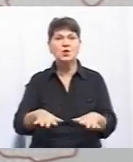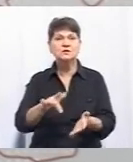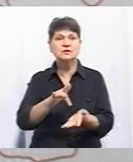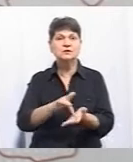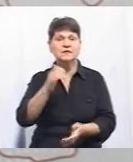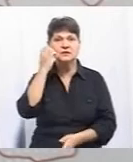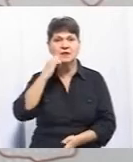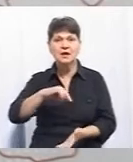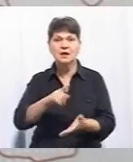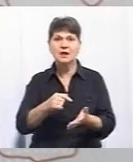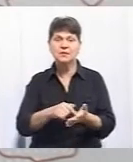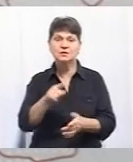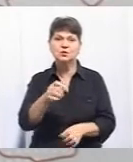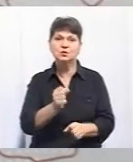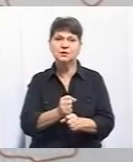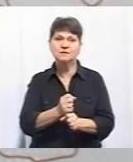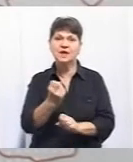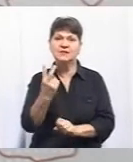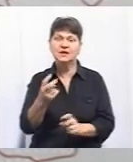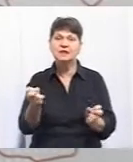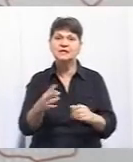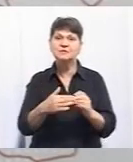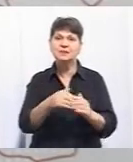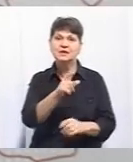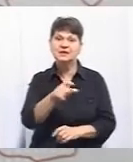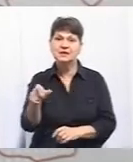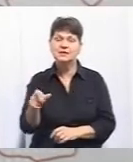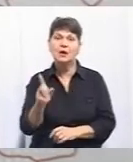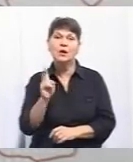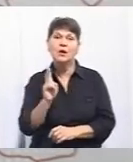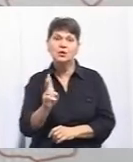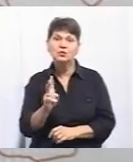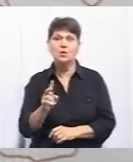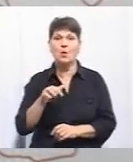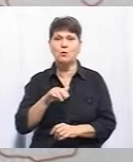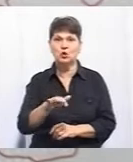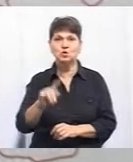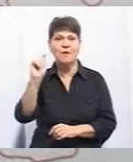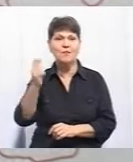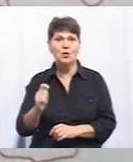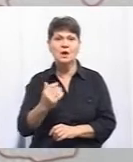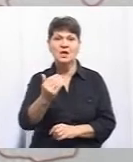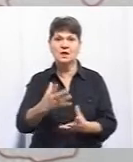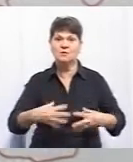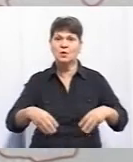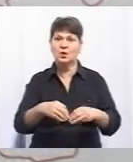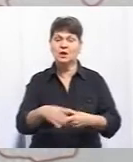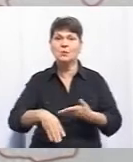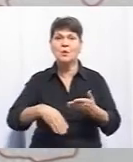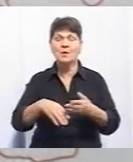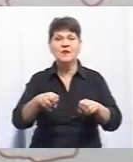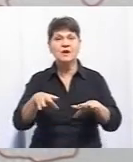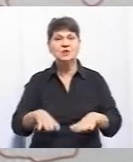на Старому місті. Тут працюватимуть 12 спеціалістів. Тим, хто прийшов в війну та їхнім родинам, допомагатимуть